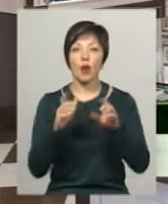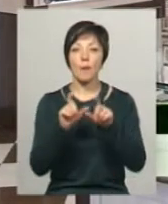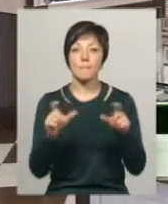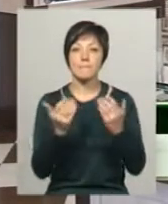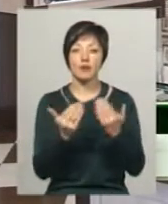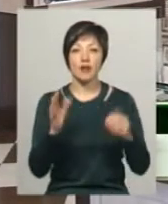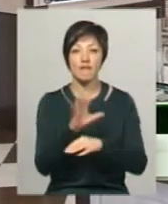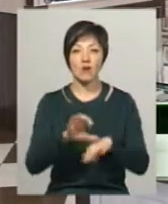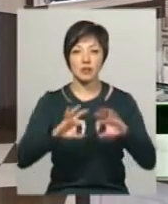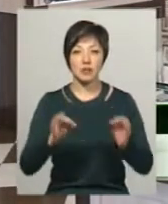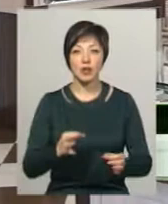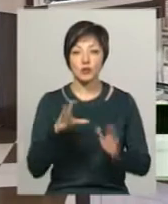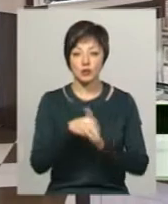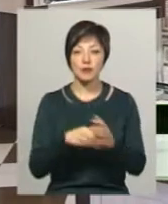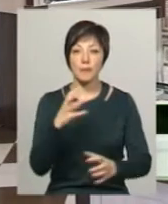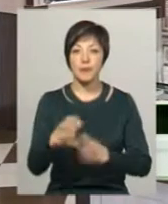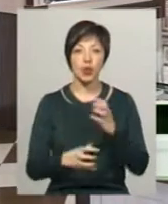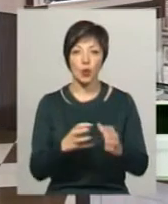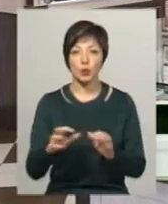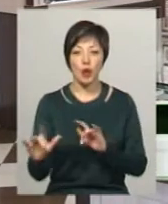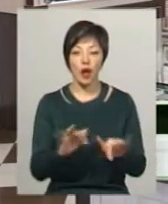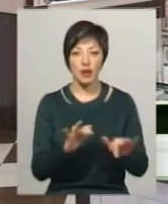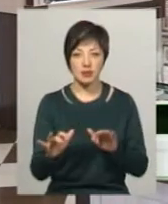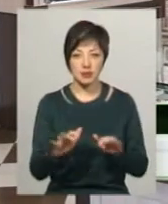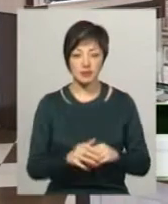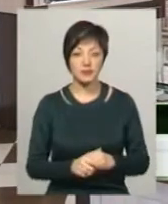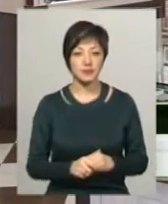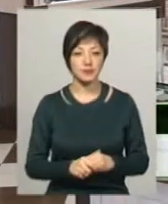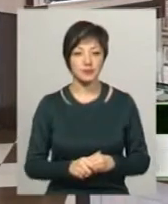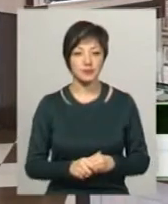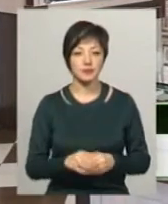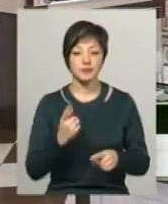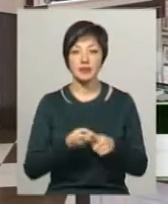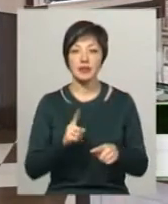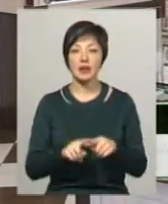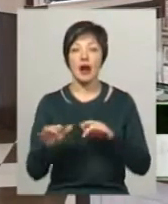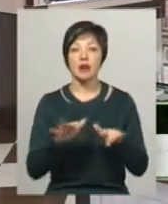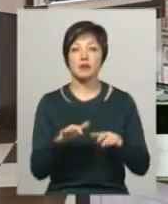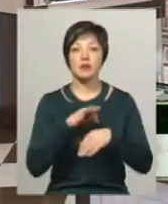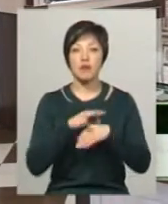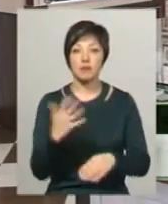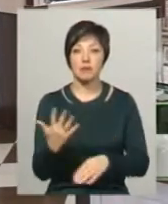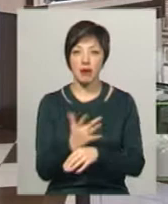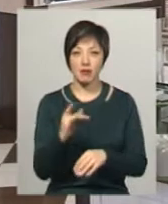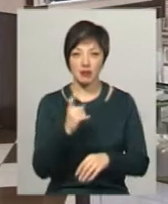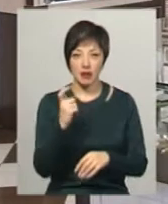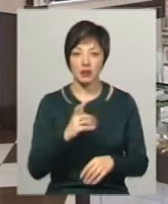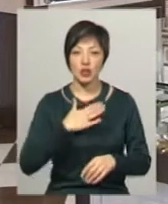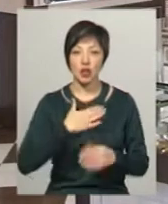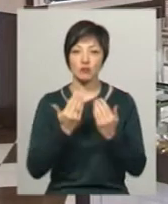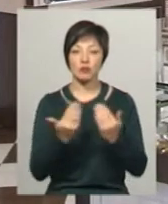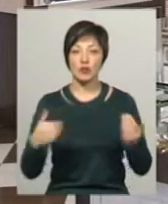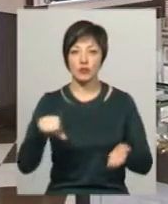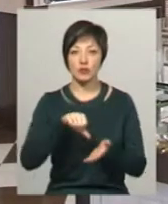долучився до міжнародної акції «Музей селфі-дей». Ця акція проводиться вже в п'яте. Наш музей